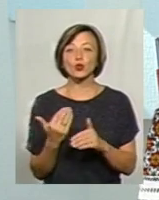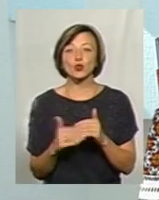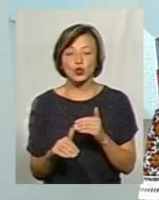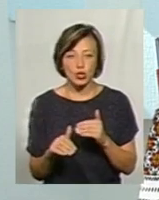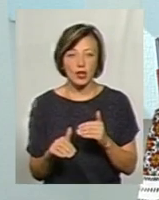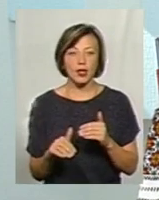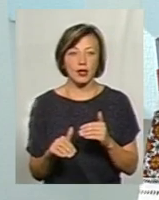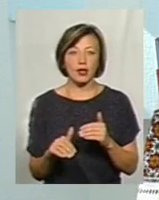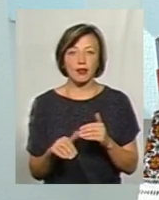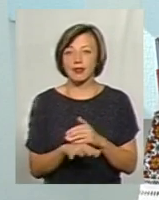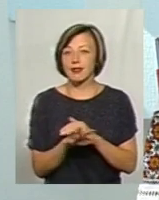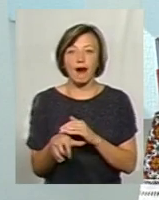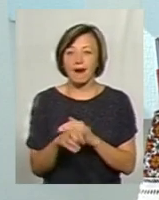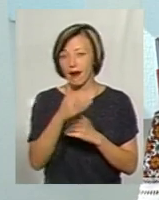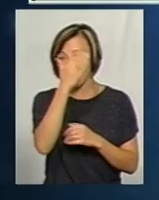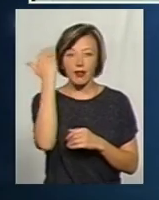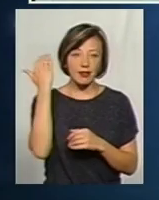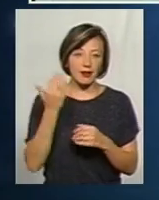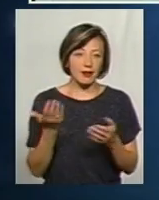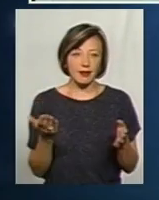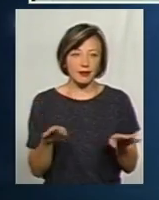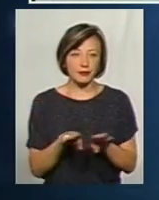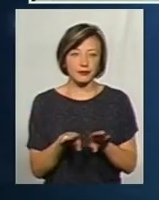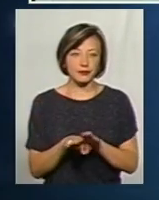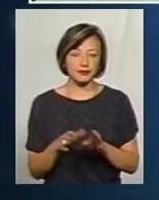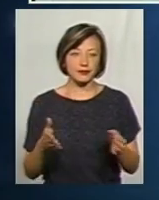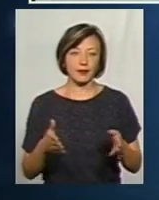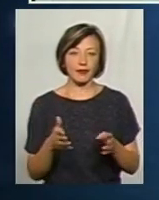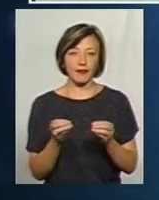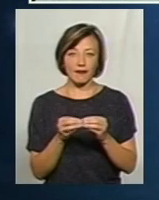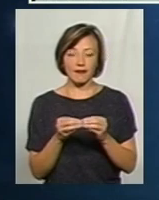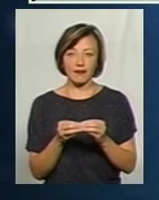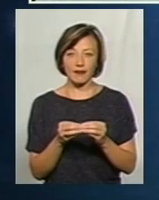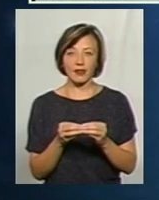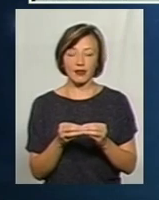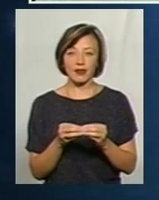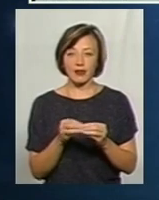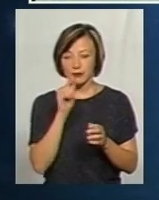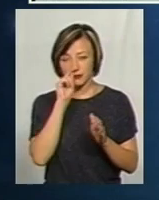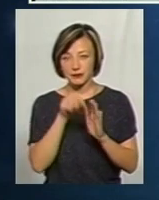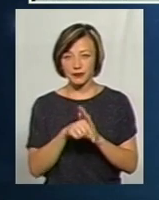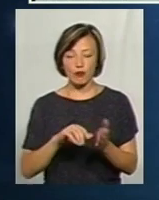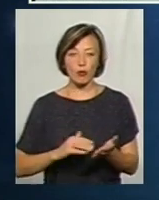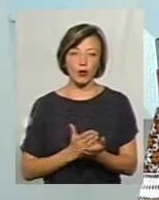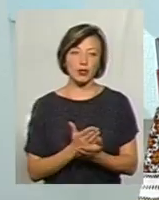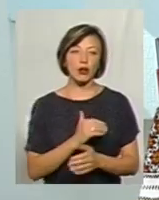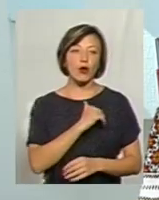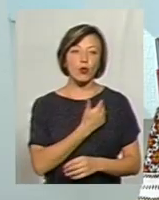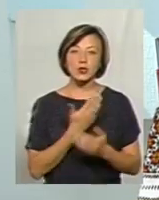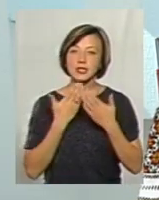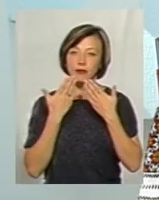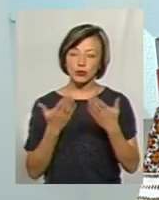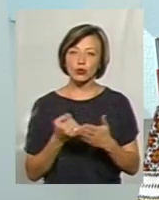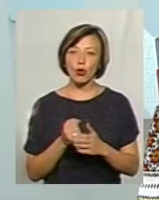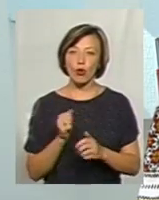здавалося, накрали, але як і не накрали. В той же час вони роблять політику. Тобто, хочеться звернутися